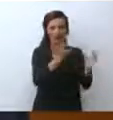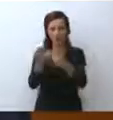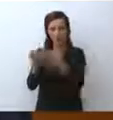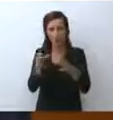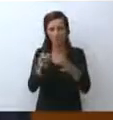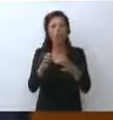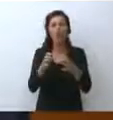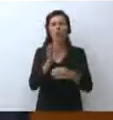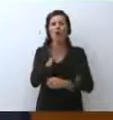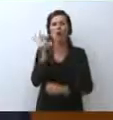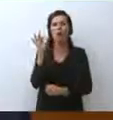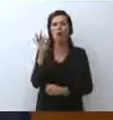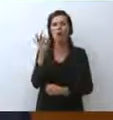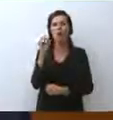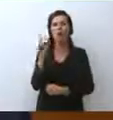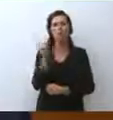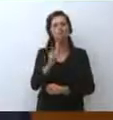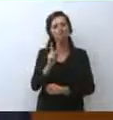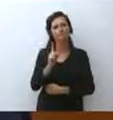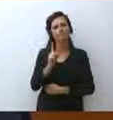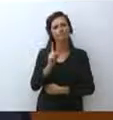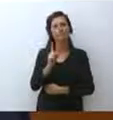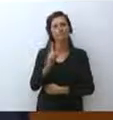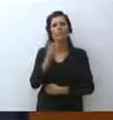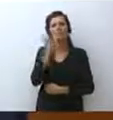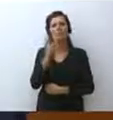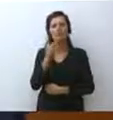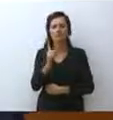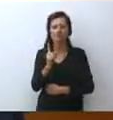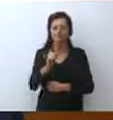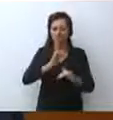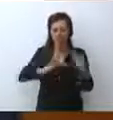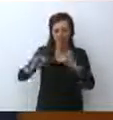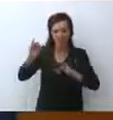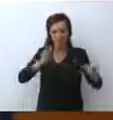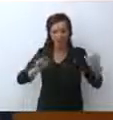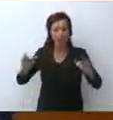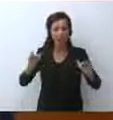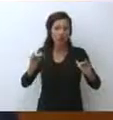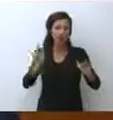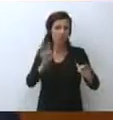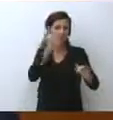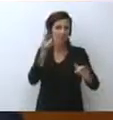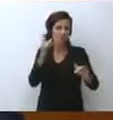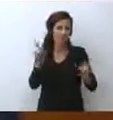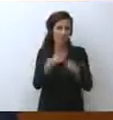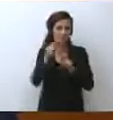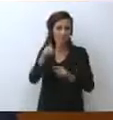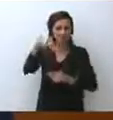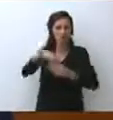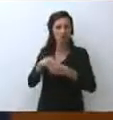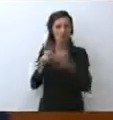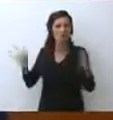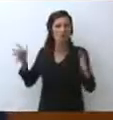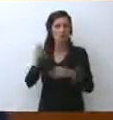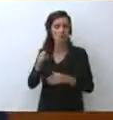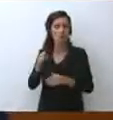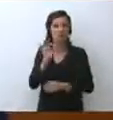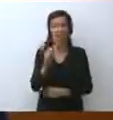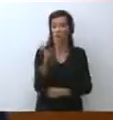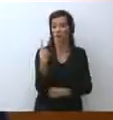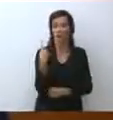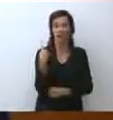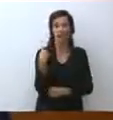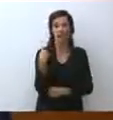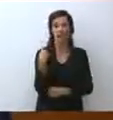magari anche di alcune tensioni, diciamo, dei distinguo anche all'interno della stessa maggioranza. Insomma, per essere espliciti, ieri c'è stato un voto della